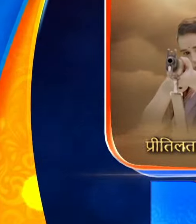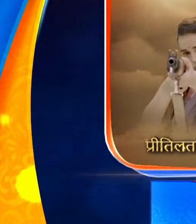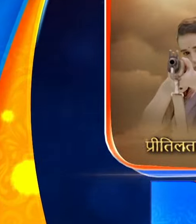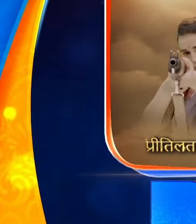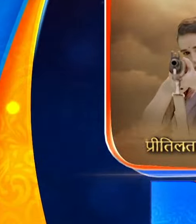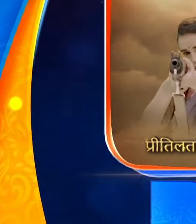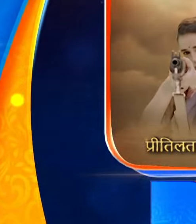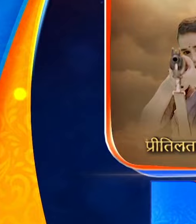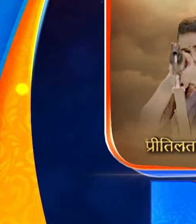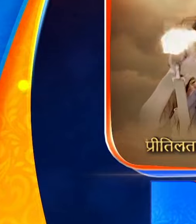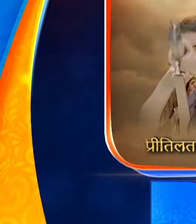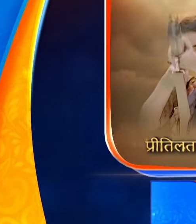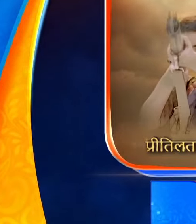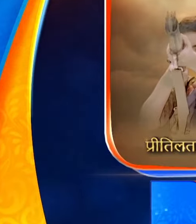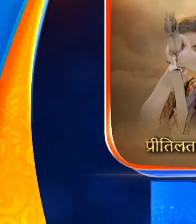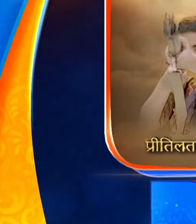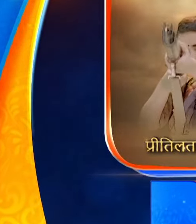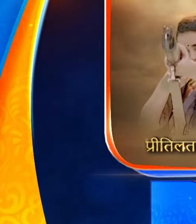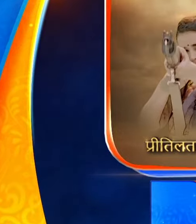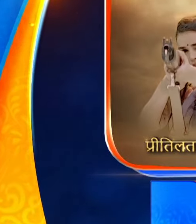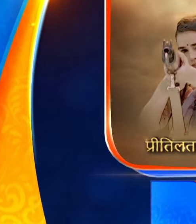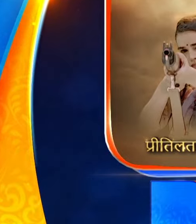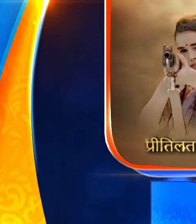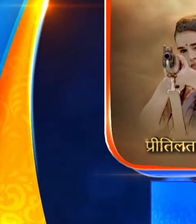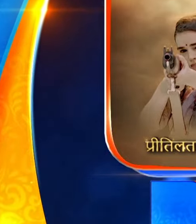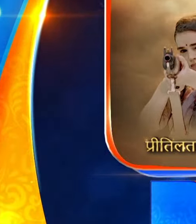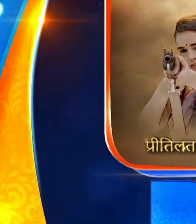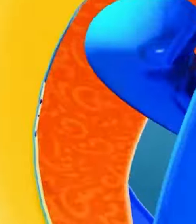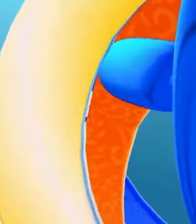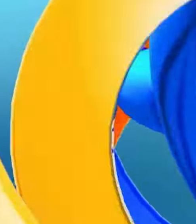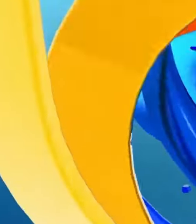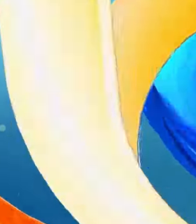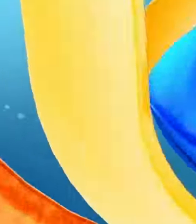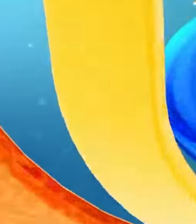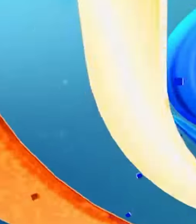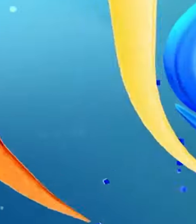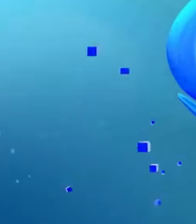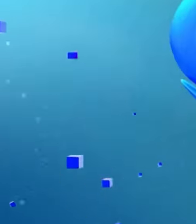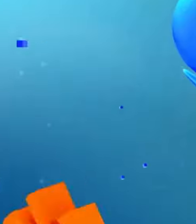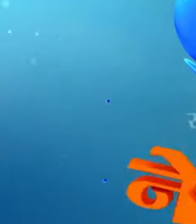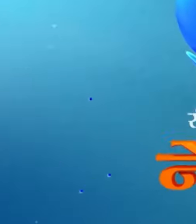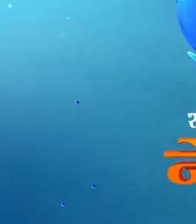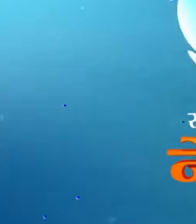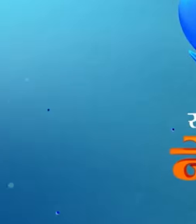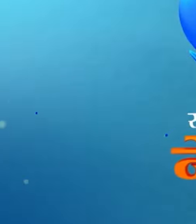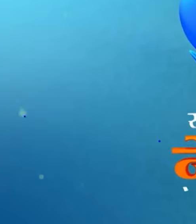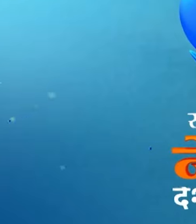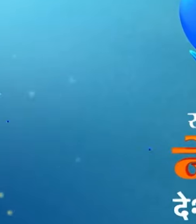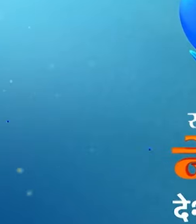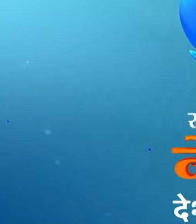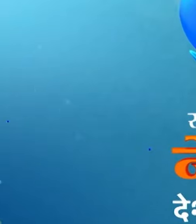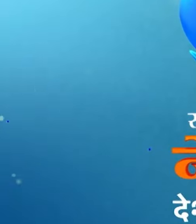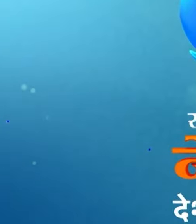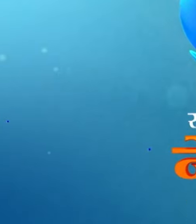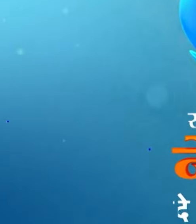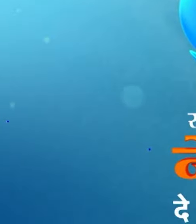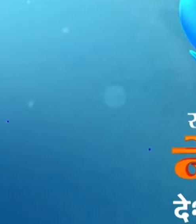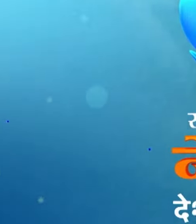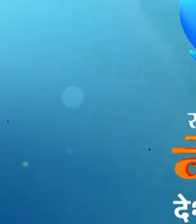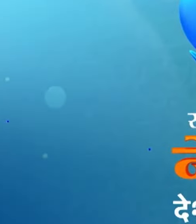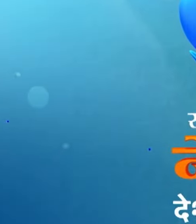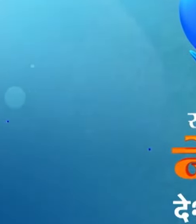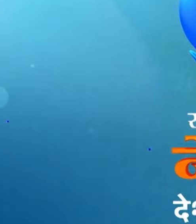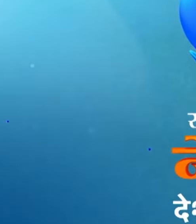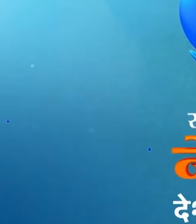रविवार प्रतहन नौबजे पुन्हा प्रसारा रात नौबजे सिर्फ डीडी नेशनल पर देश का पहला चैनल